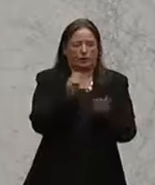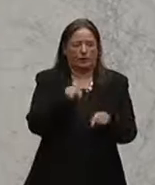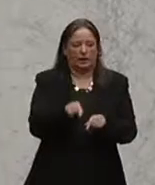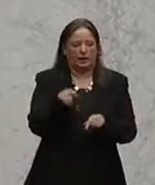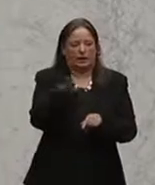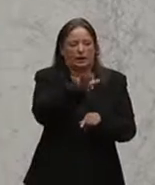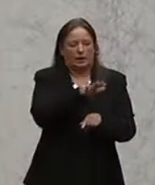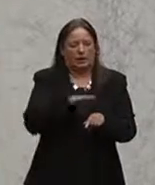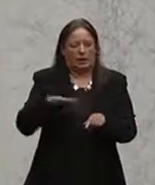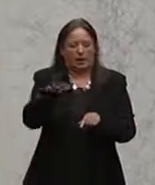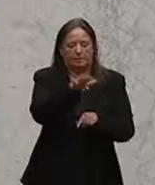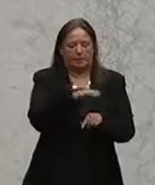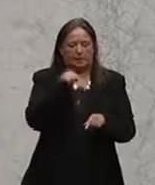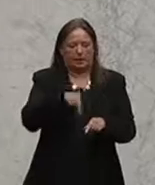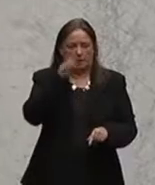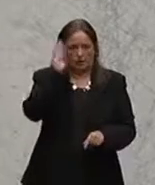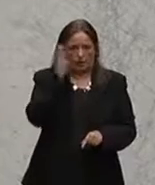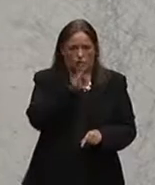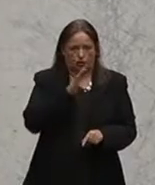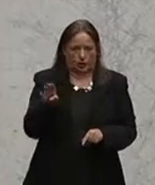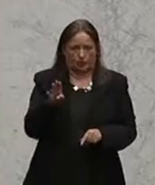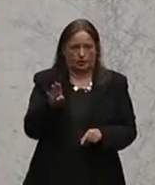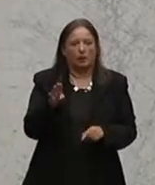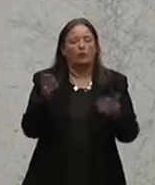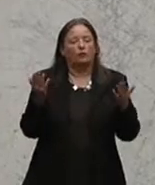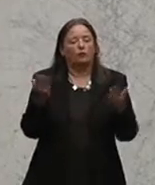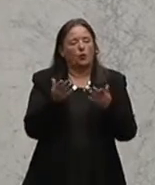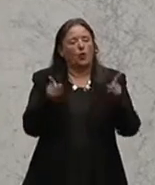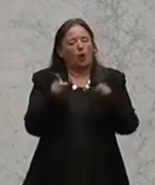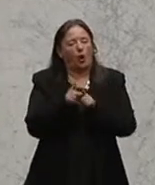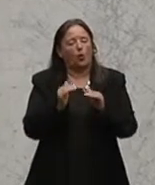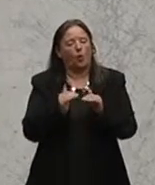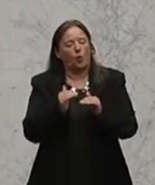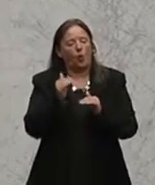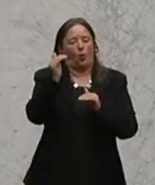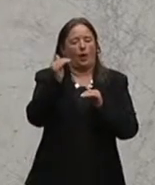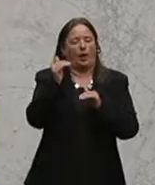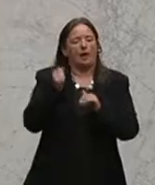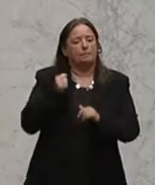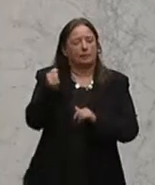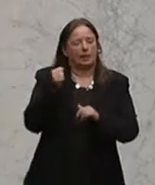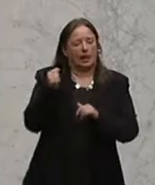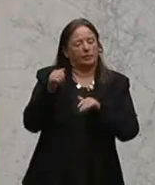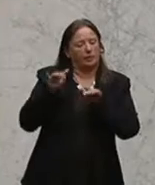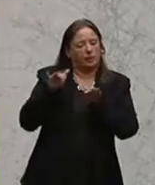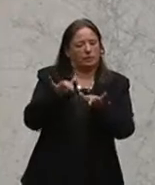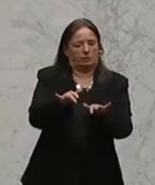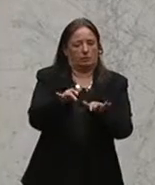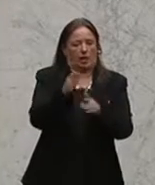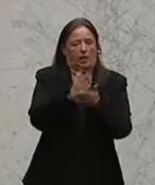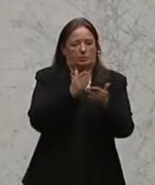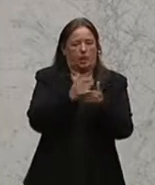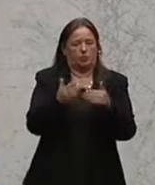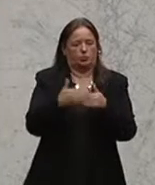dieser Stadt, in Gebieten dieser Stadt, wo es auch einen hohen Migrantenanteil gibt. Die Jugend in